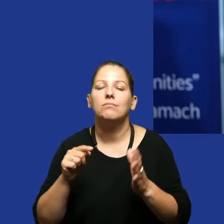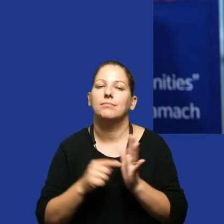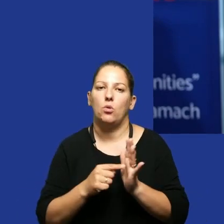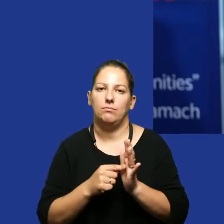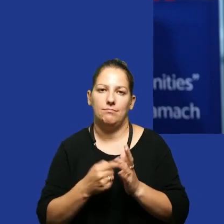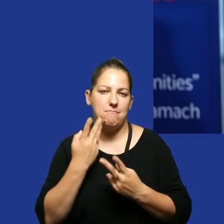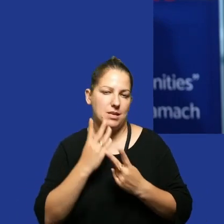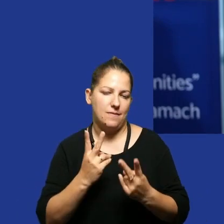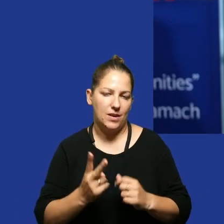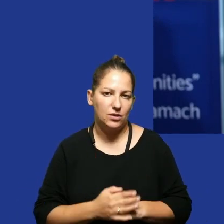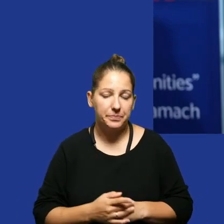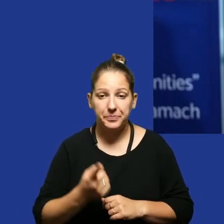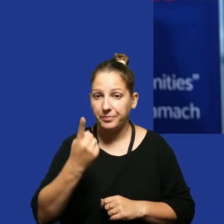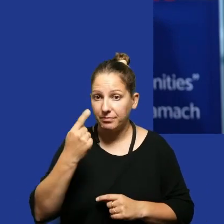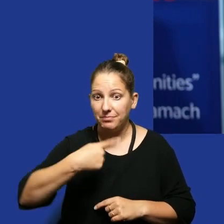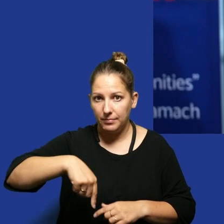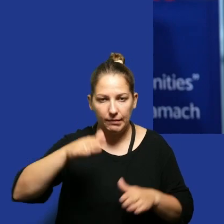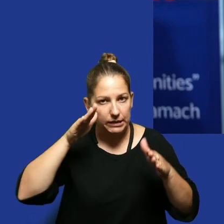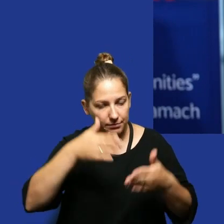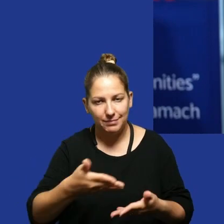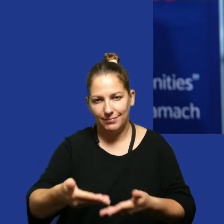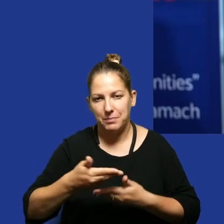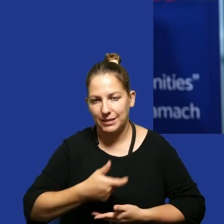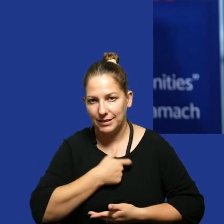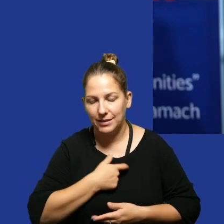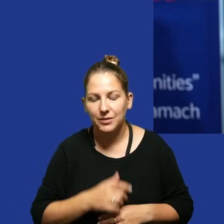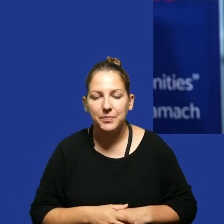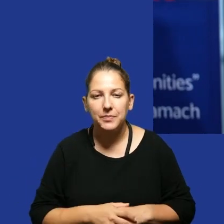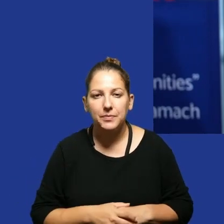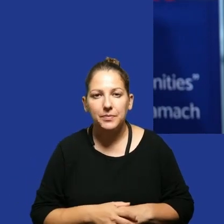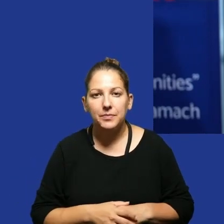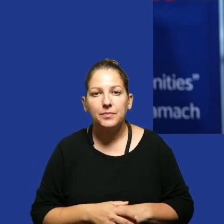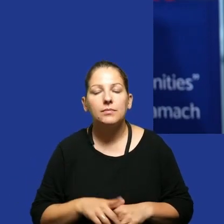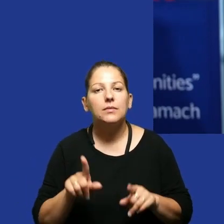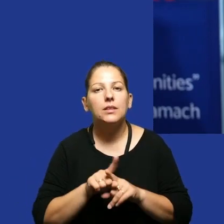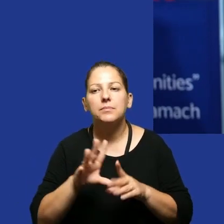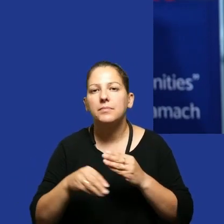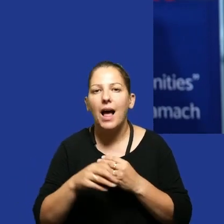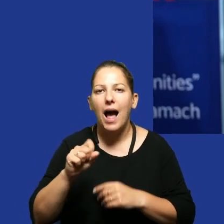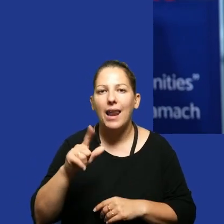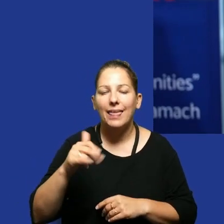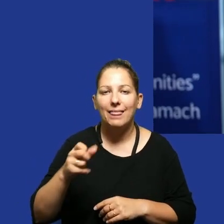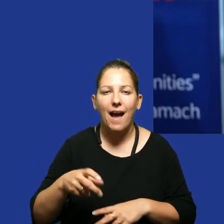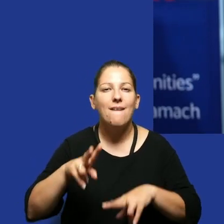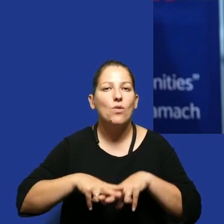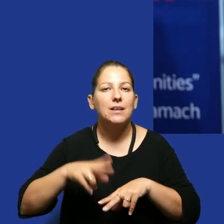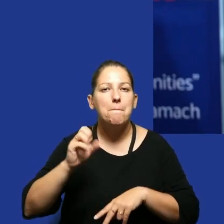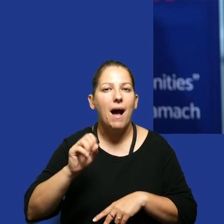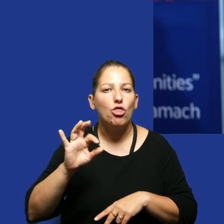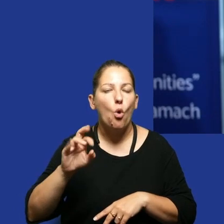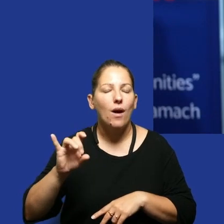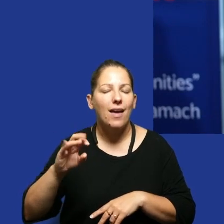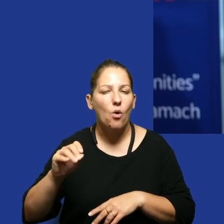bardzo ważne i my się tym zajmujemy więc zapraszam serdecznie i sprostowanie jeszcze do Aliny że Fundacja Botorego wygrała